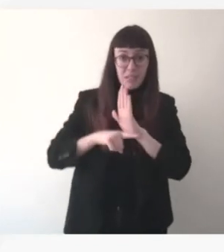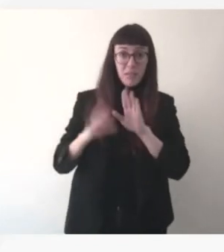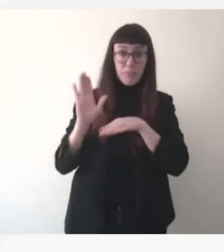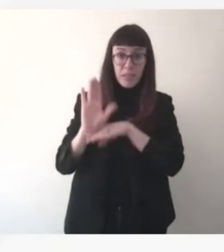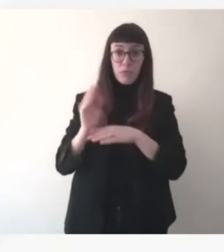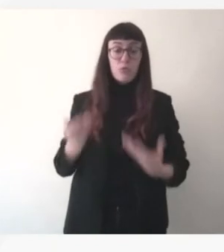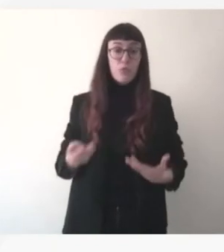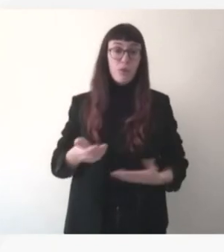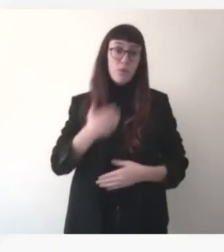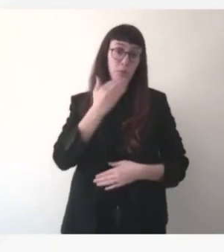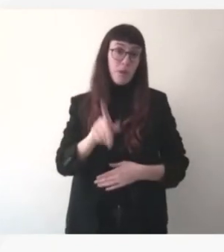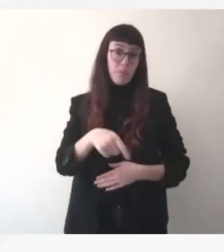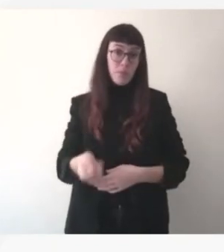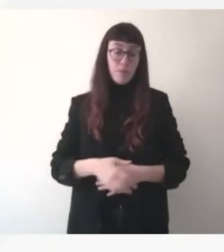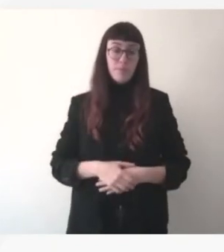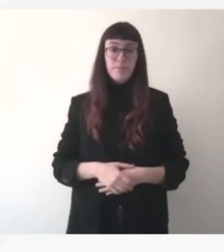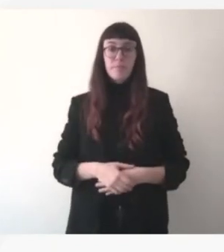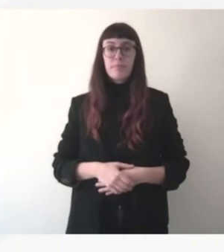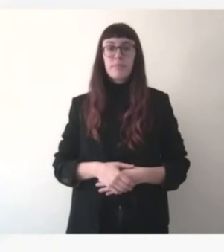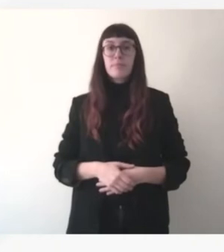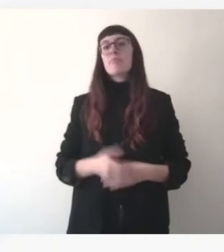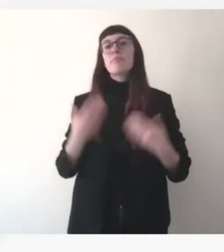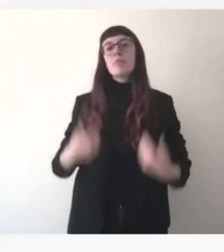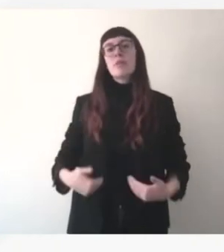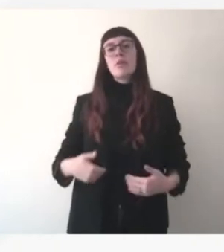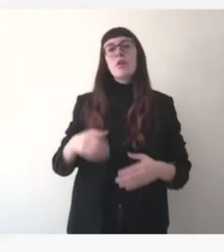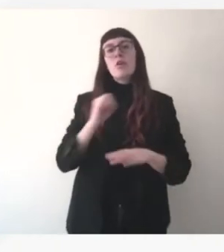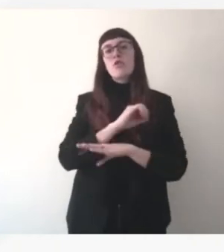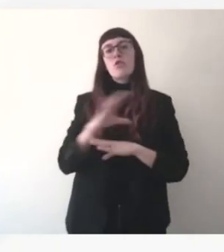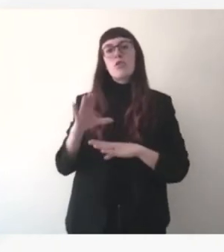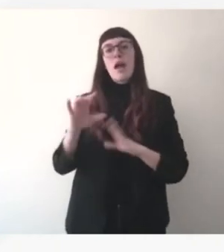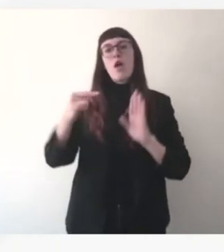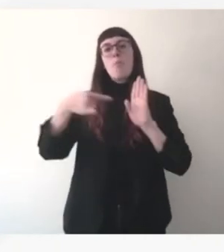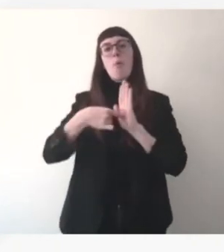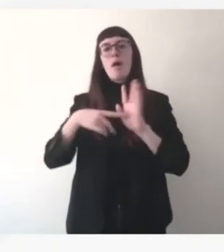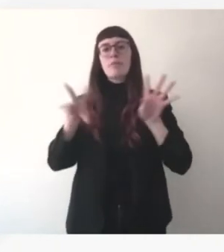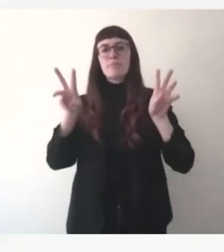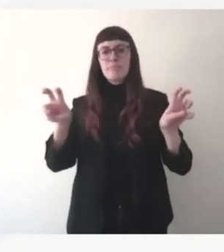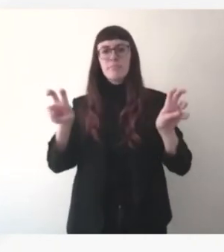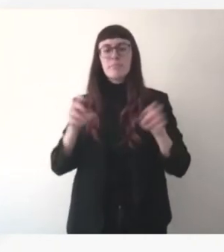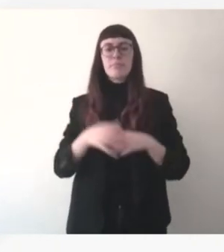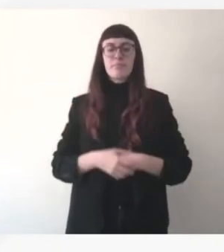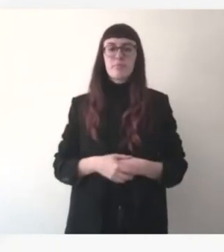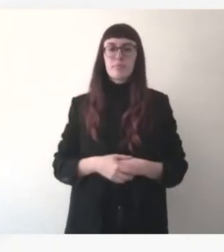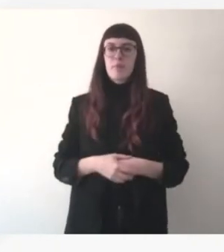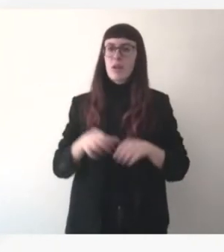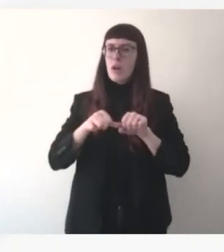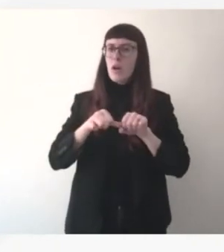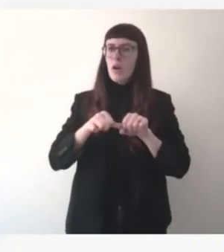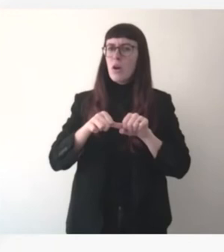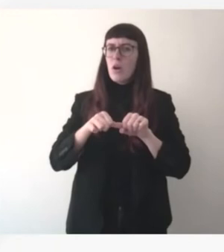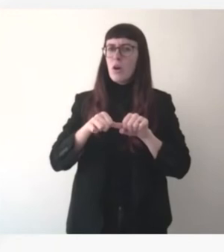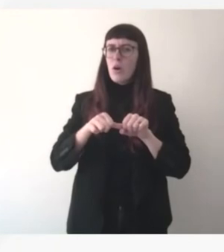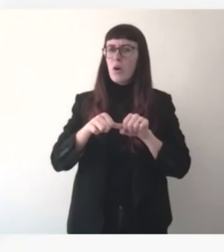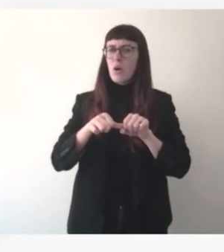Marion Moureau pour le journal Le Point. Je reviens sur les communications terrestres, les réseaux terrestres que vous avez évoqués. Est-ce que vous êtes en mesure aujourd'hui avec les